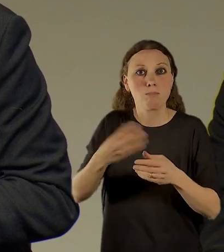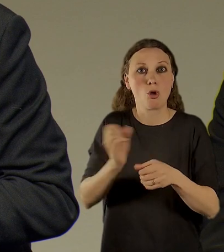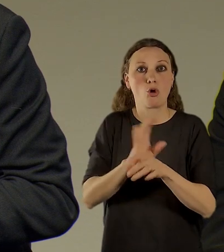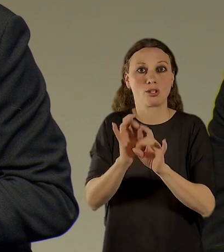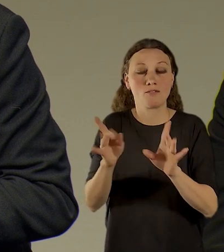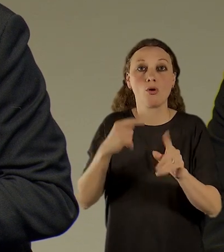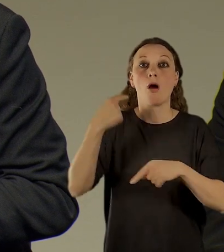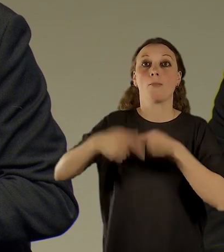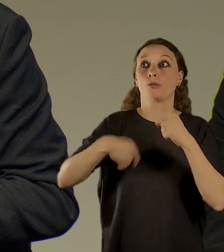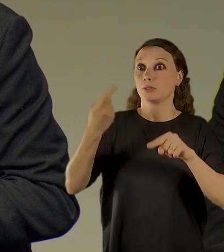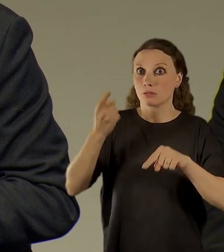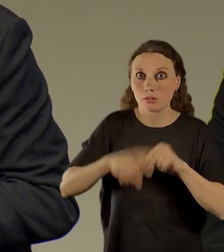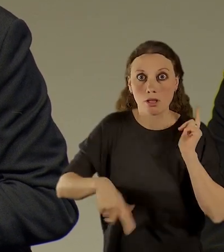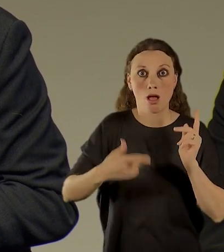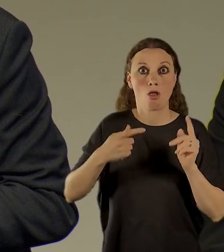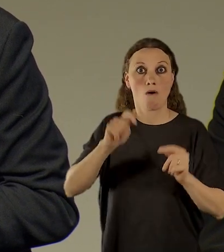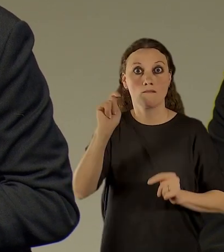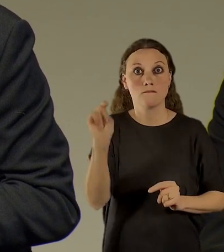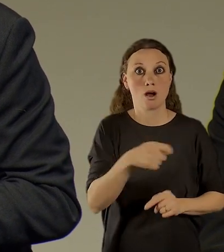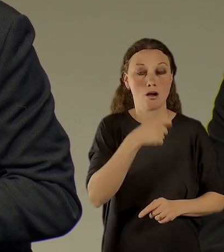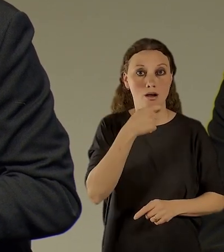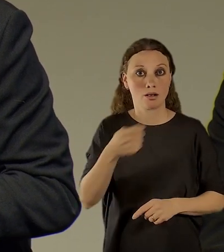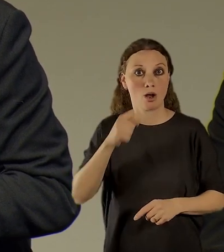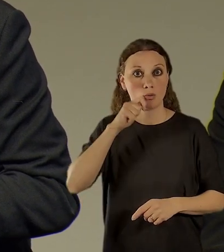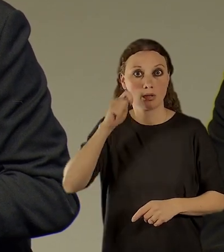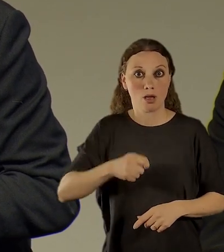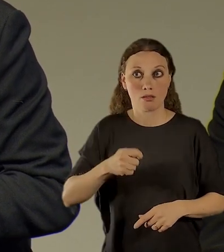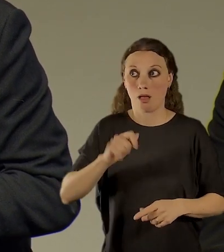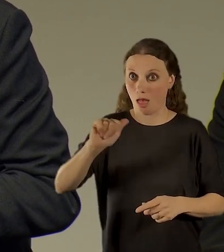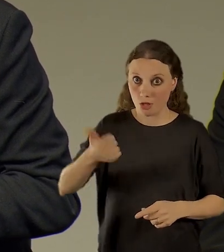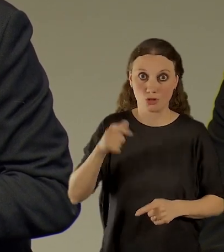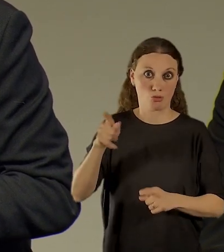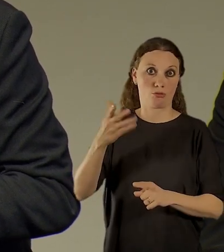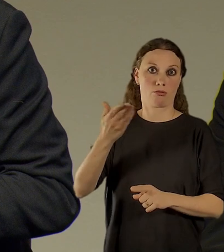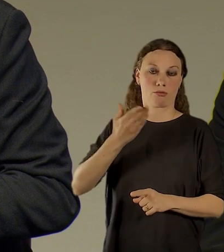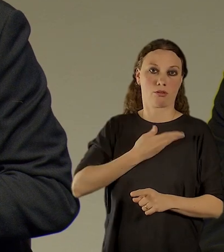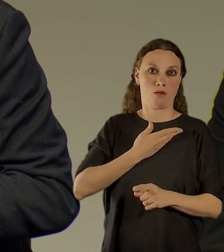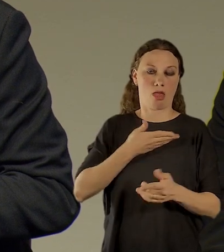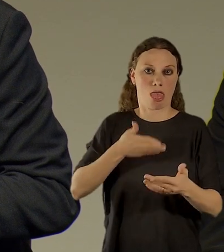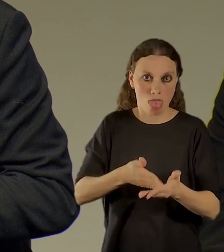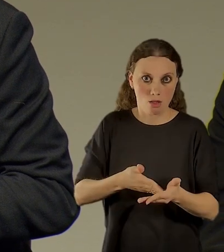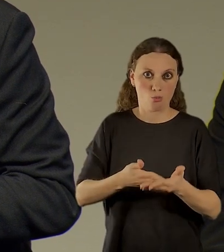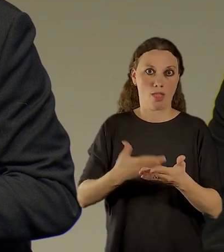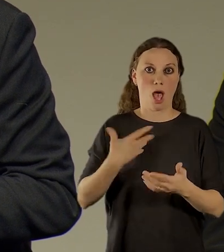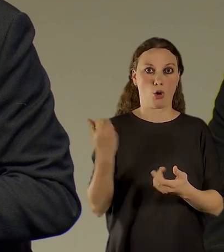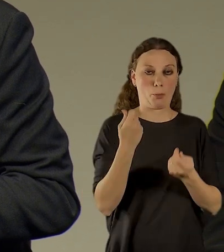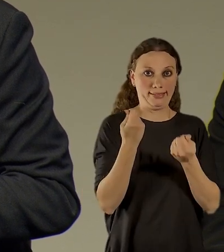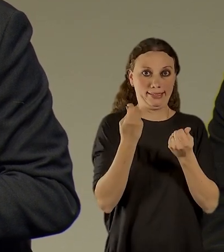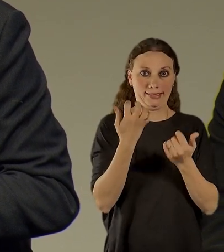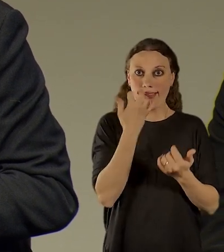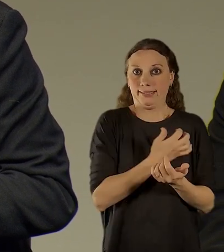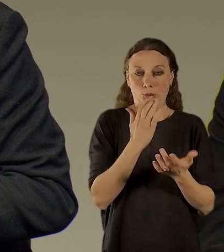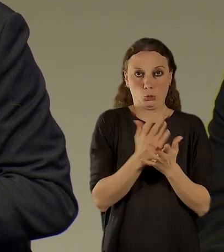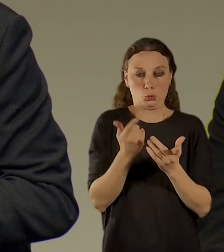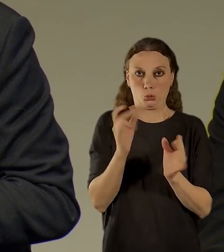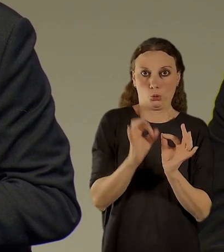Ukrajině zase dauší, vlastně jako velký problém ekonomický. Takže představa byla taková, že vlastně ten dům pážat bude něco